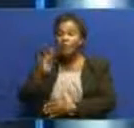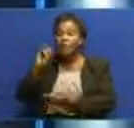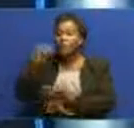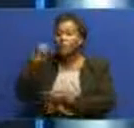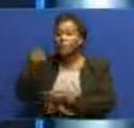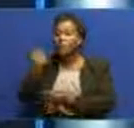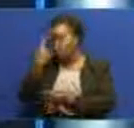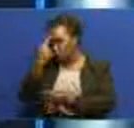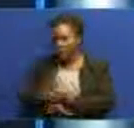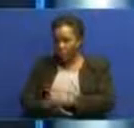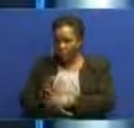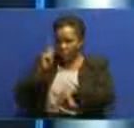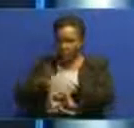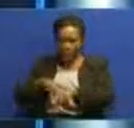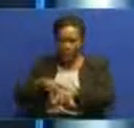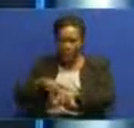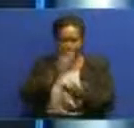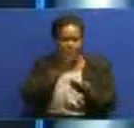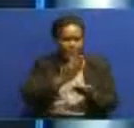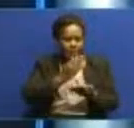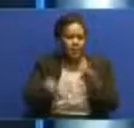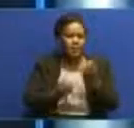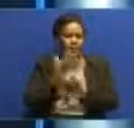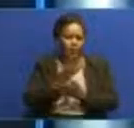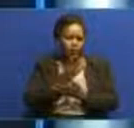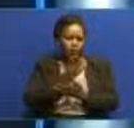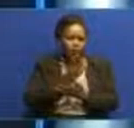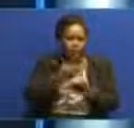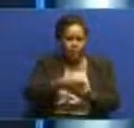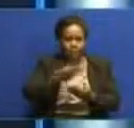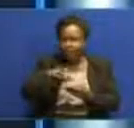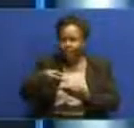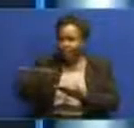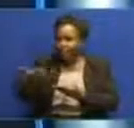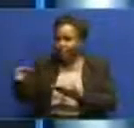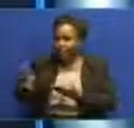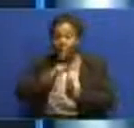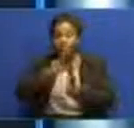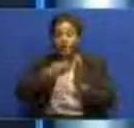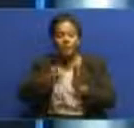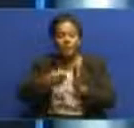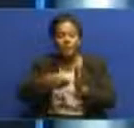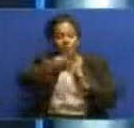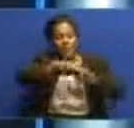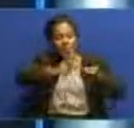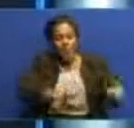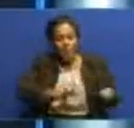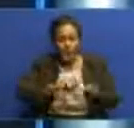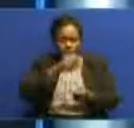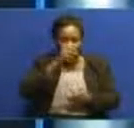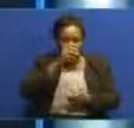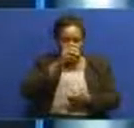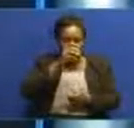ugawaji wa mashine za ki elektroniki za ukusanyaji wa mapato. Kwa tarifa hii pamoja na nyingine zilizojiri. Huko dodoma tujiunge na